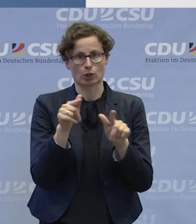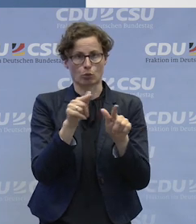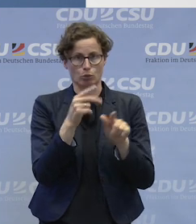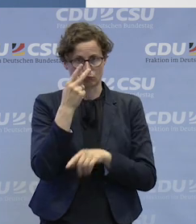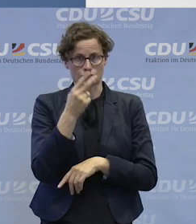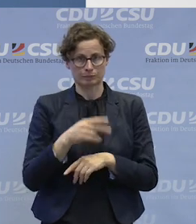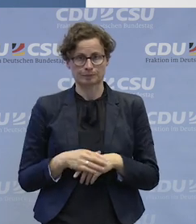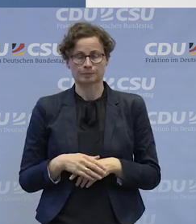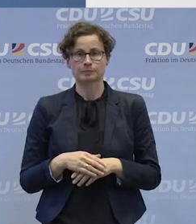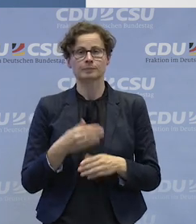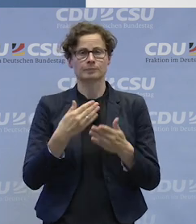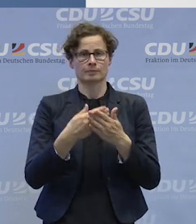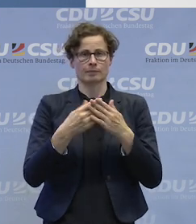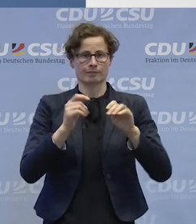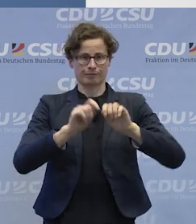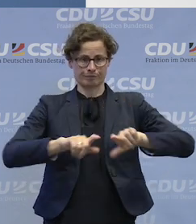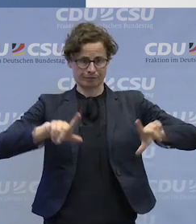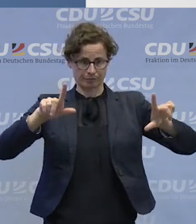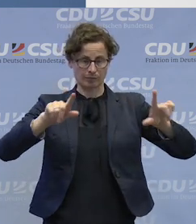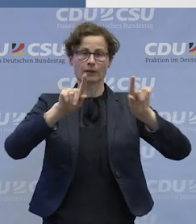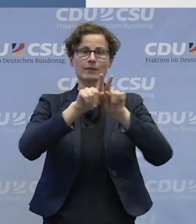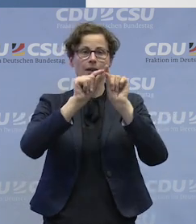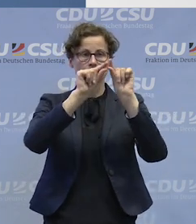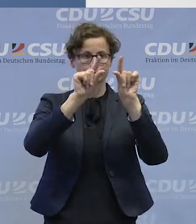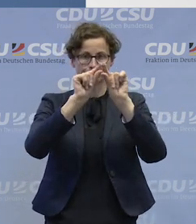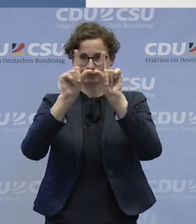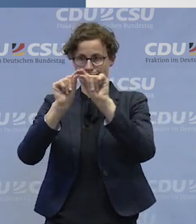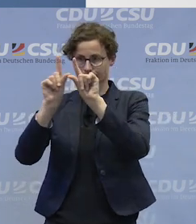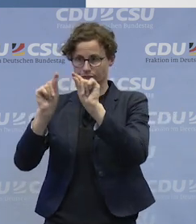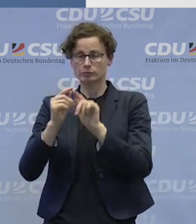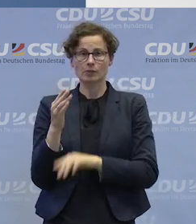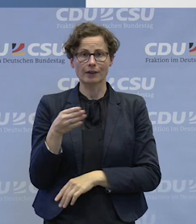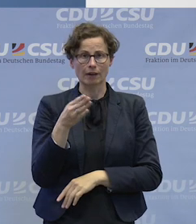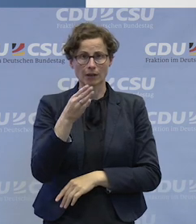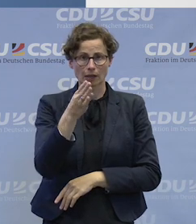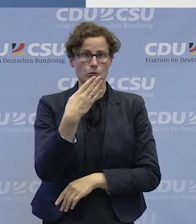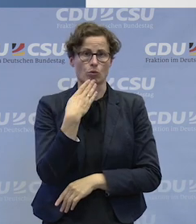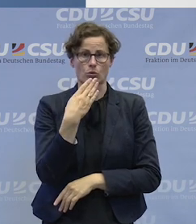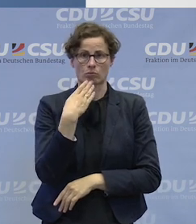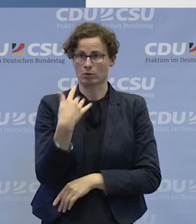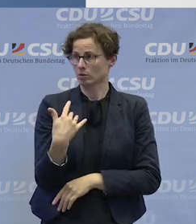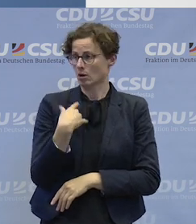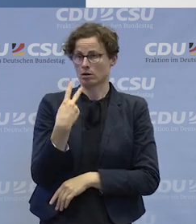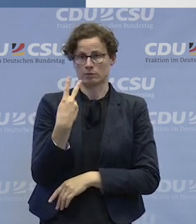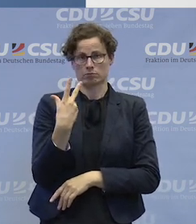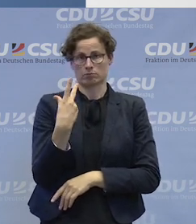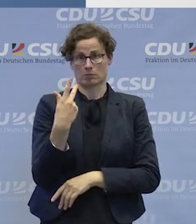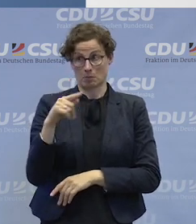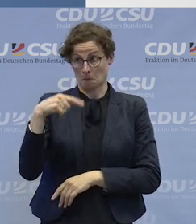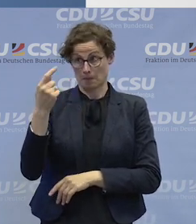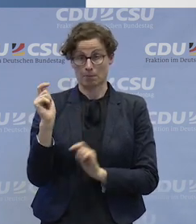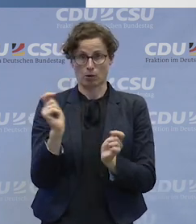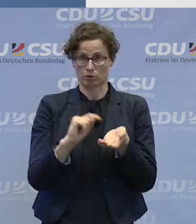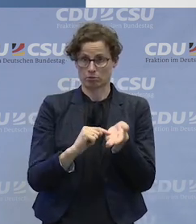relativ einfach in Kacheln aufgebaut. Die Navigation ist recht simpel. Wir haben noch zwei, drei Tablets mehr mitgebracht. Wir können nachher in der nächsten Pause